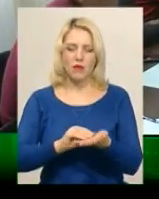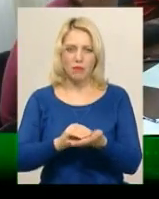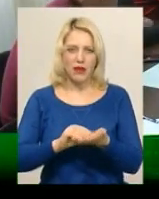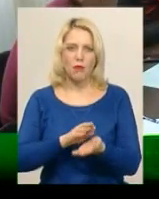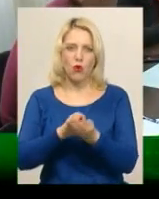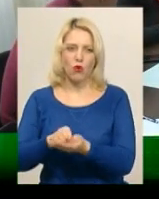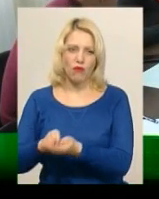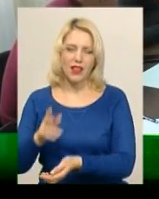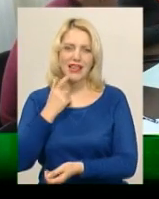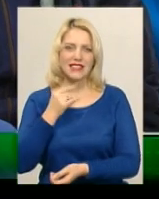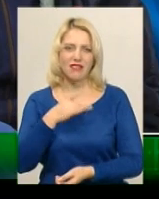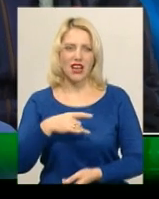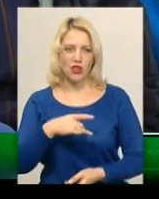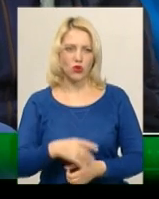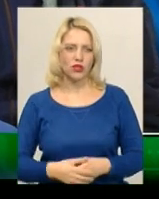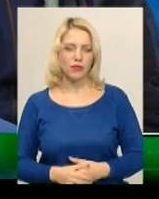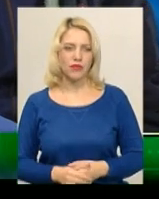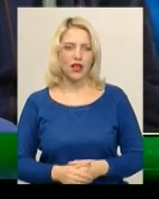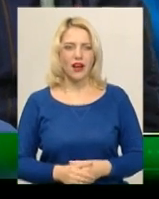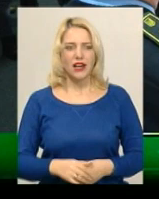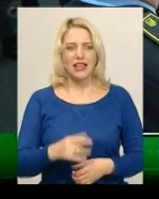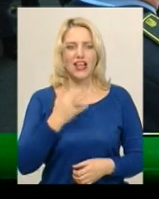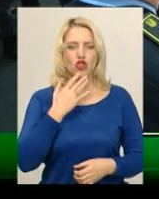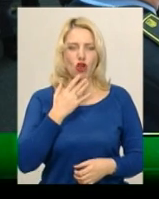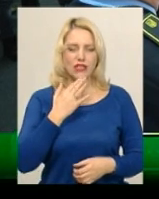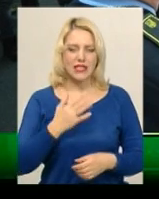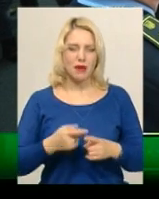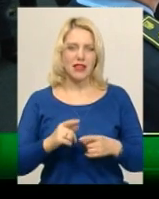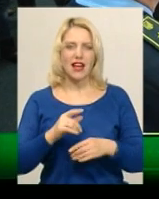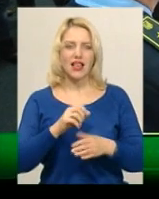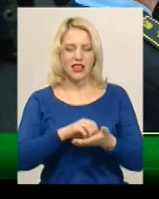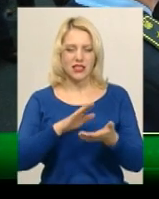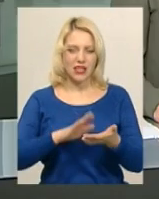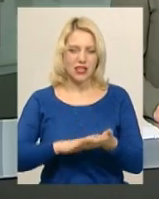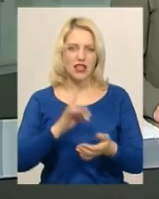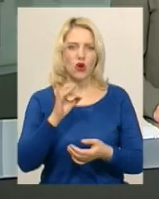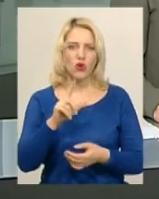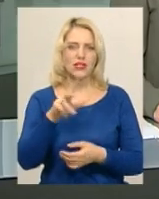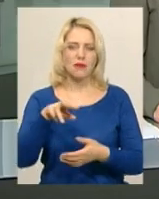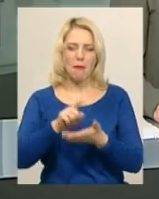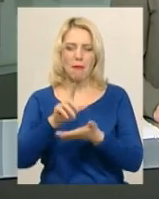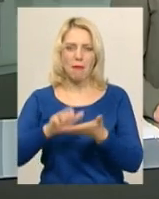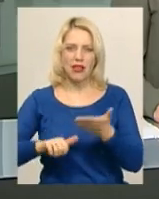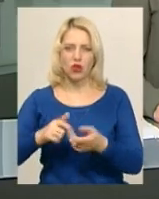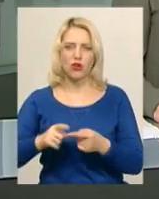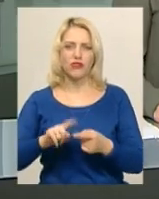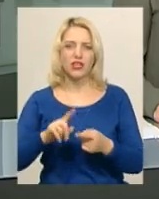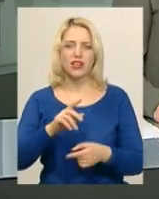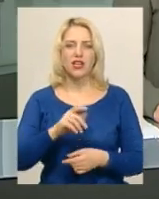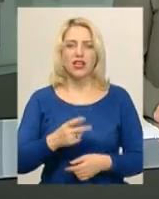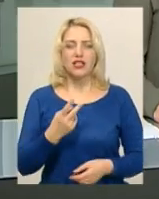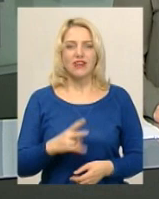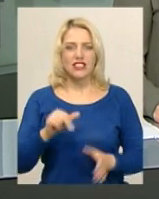12 автівок з іноземною реєстрацією розмитнули в Хмельницькій області. Останки 26